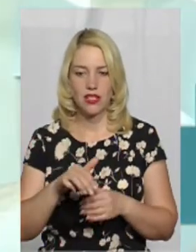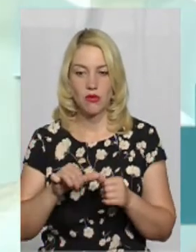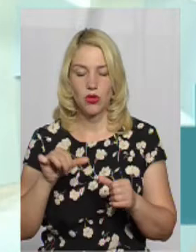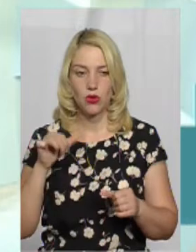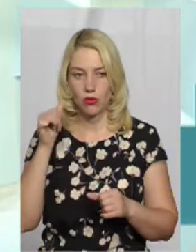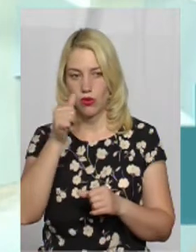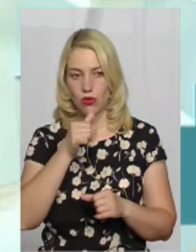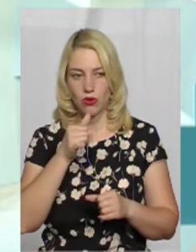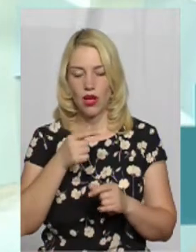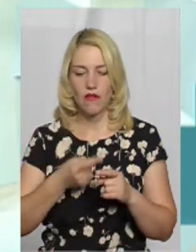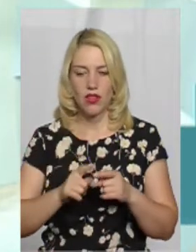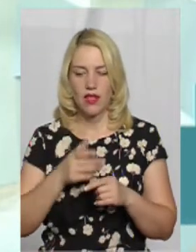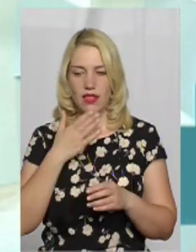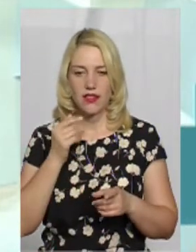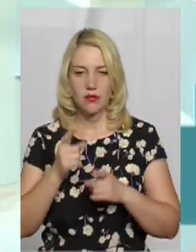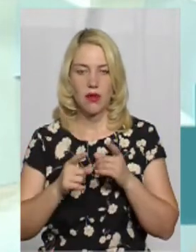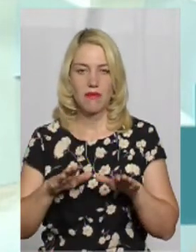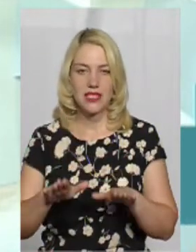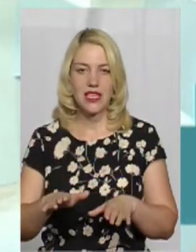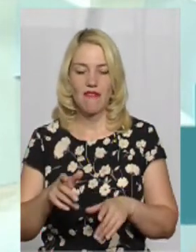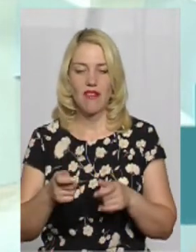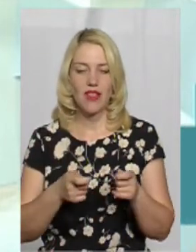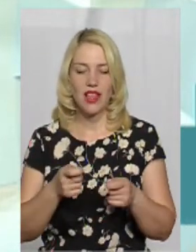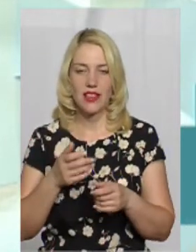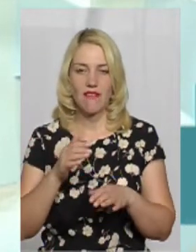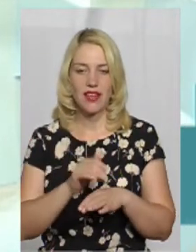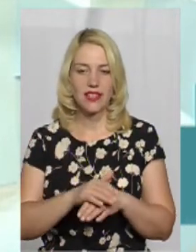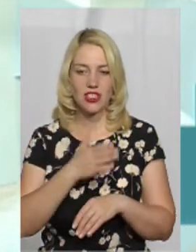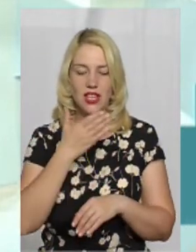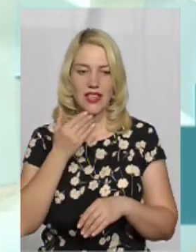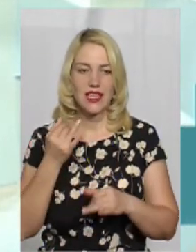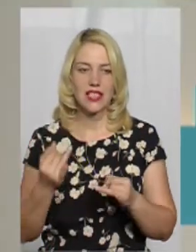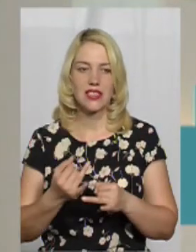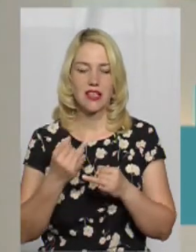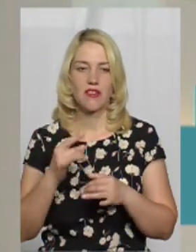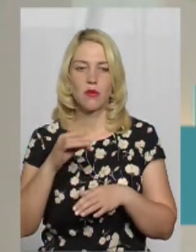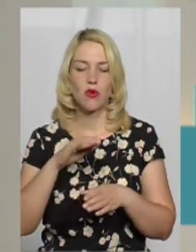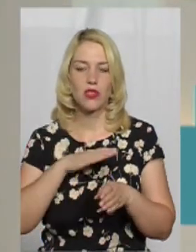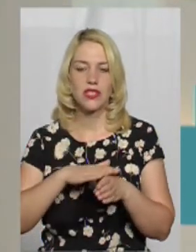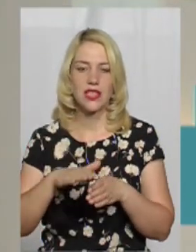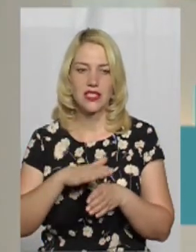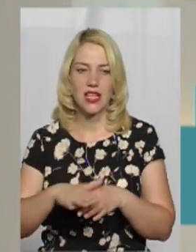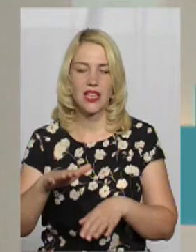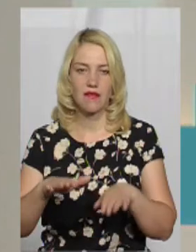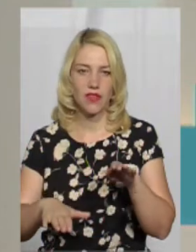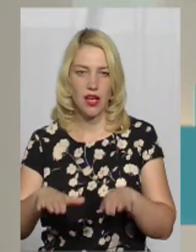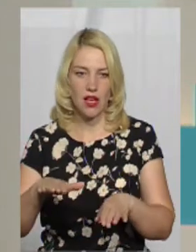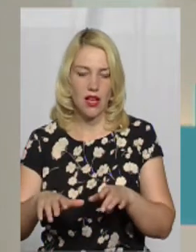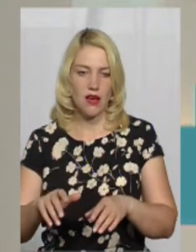минулого року вона не змінилася. Тобто місцева влада фактично не зацікавлена здійснення габаритно-вагового контролю. Хоча,